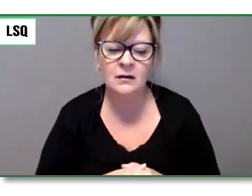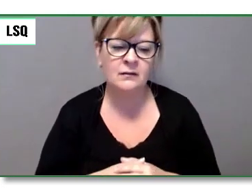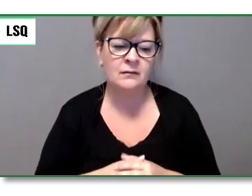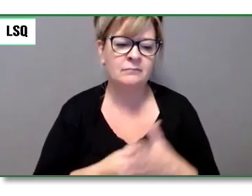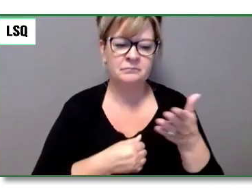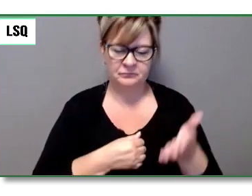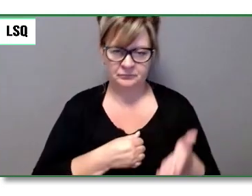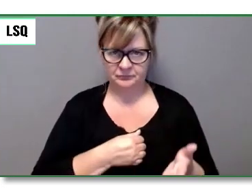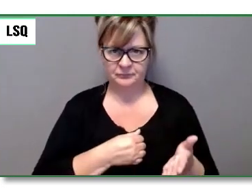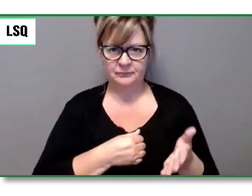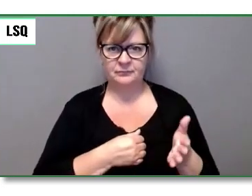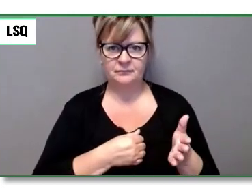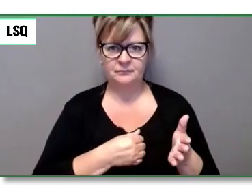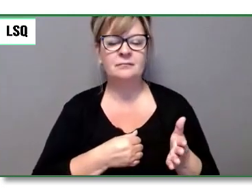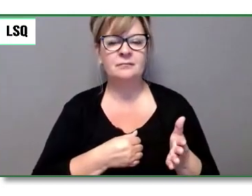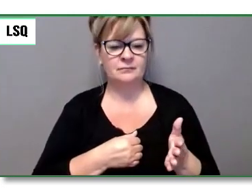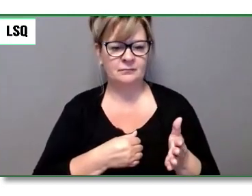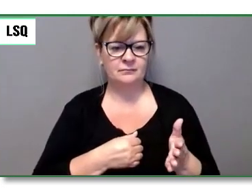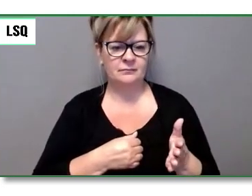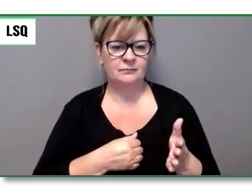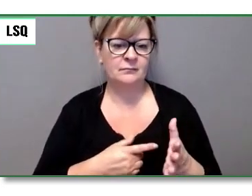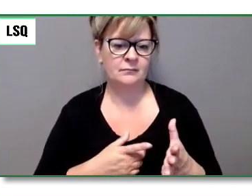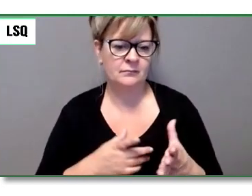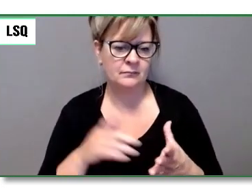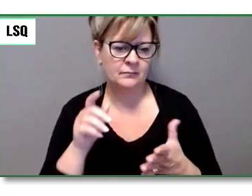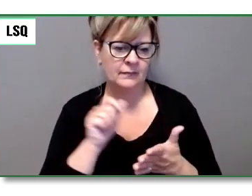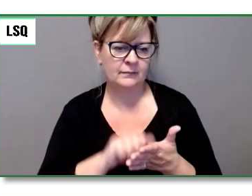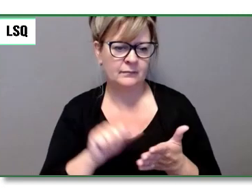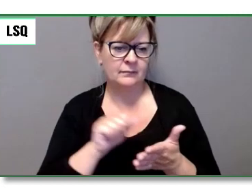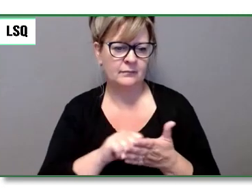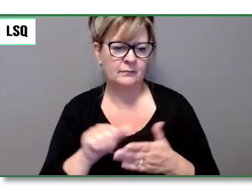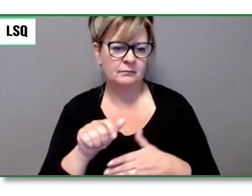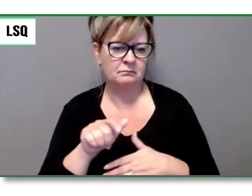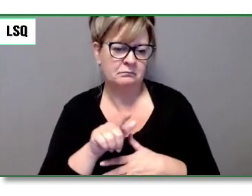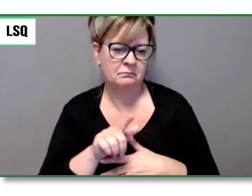considérer sa perspective, son point de vue. Par exemple,